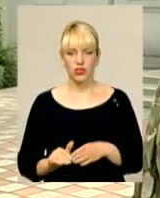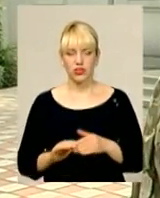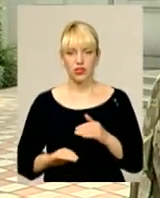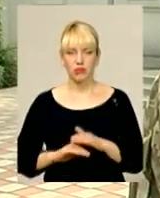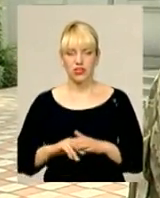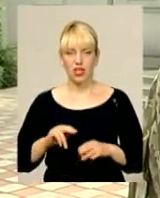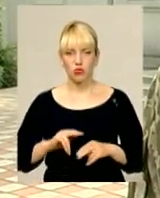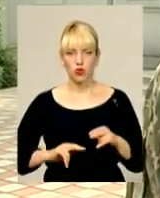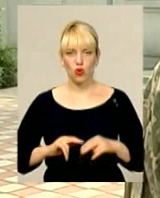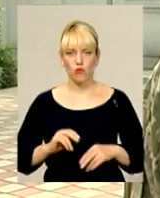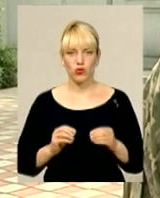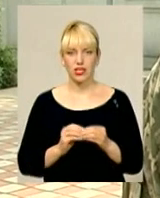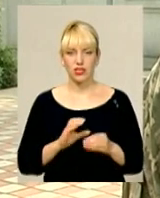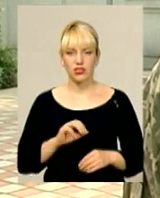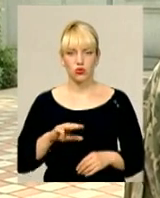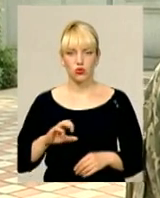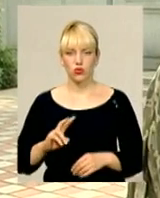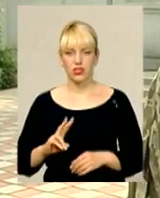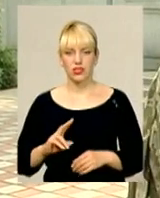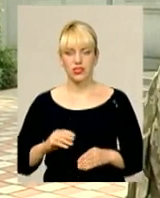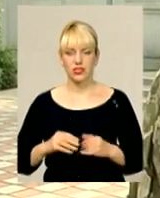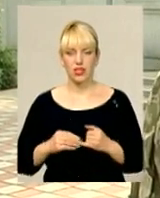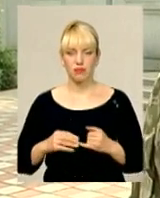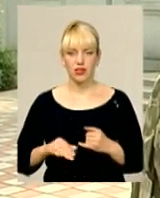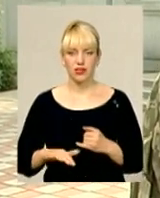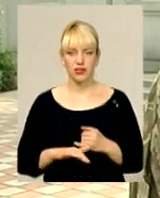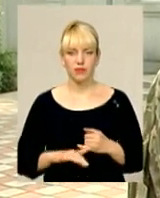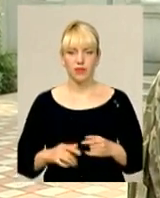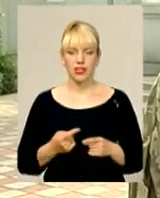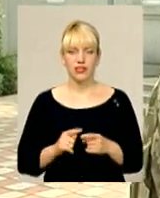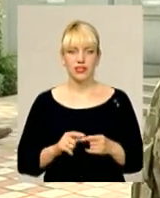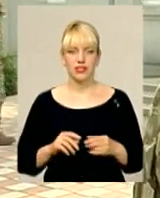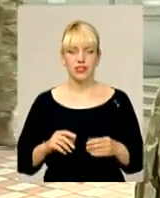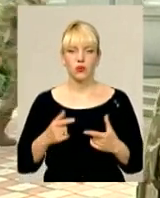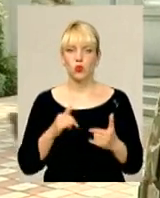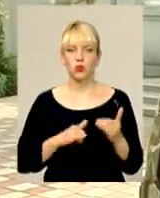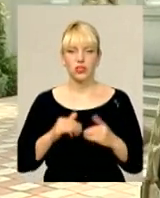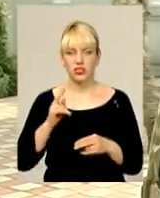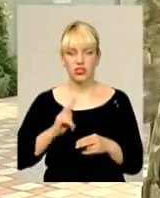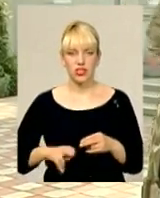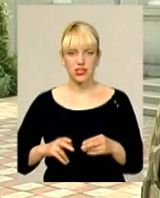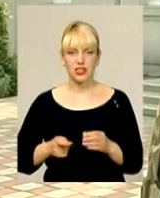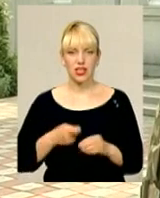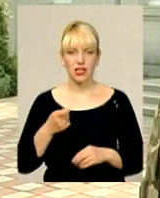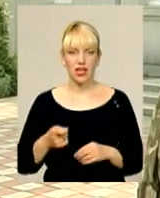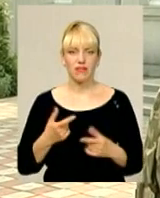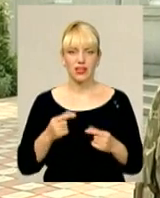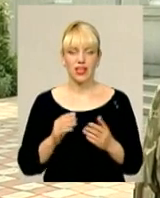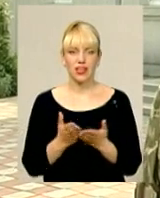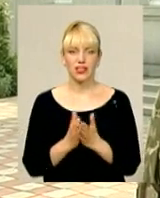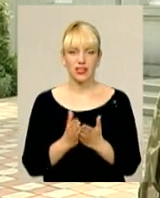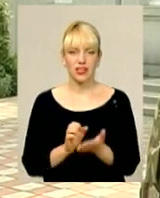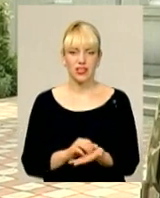забудову 10 сотих землі. Де ті заяви поділися, де книги реєстрації, де